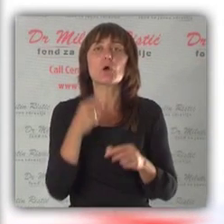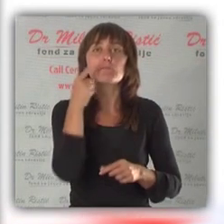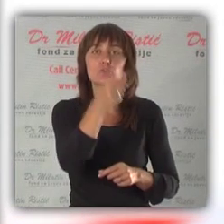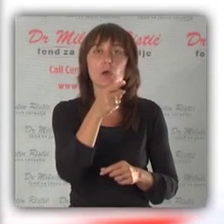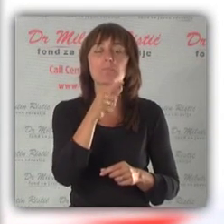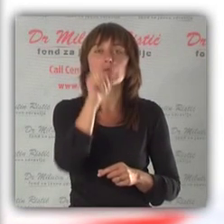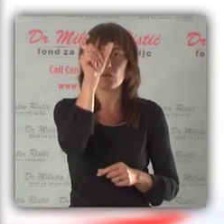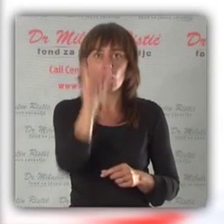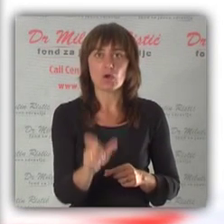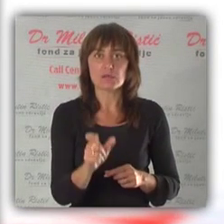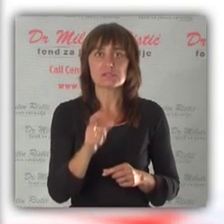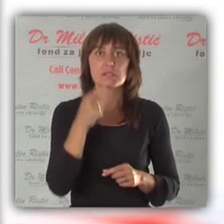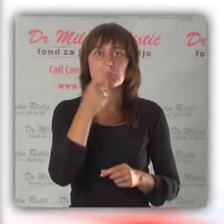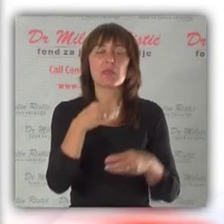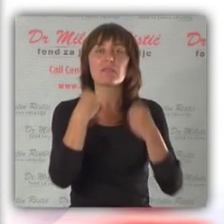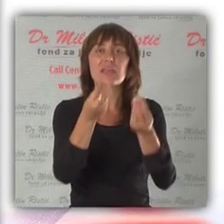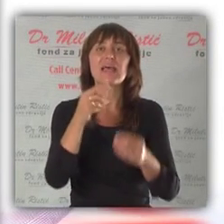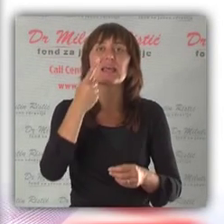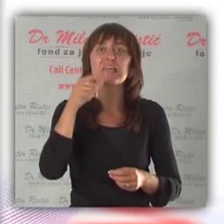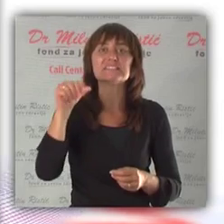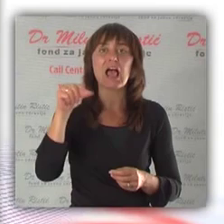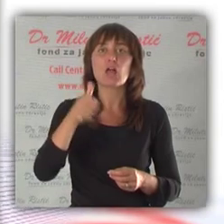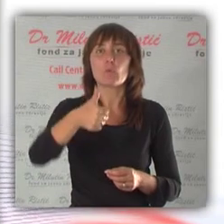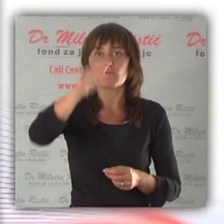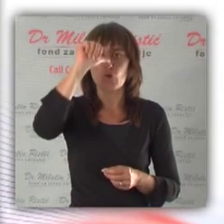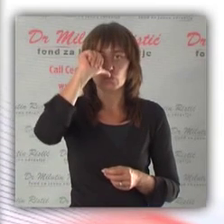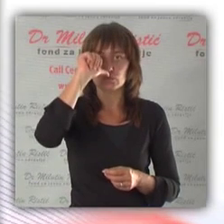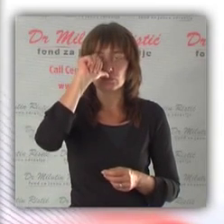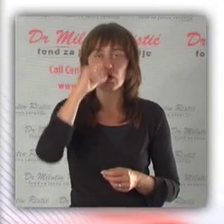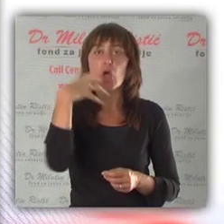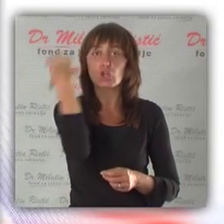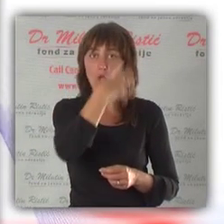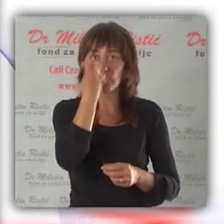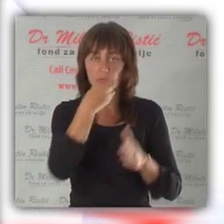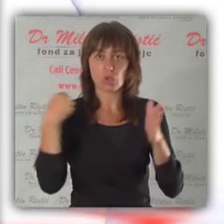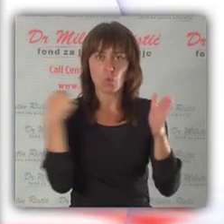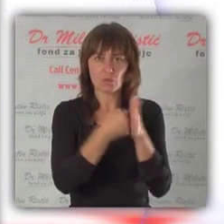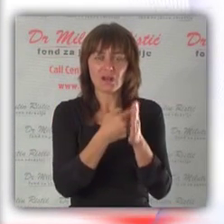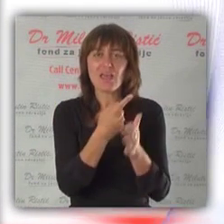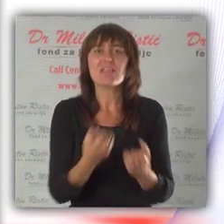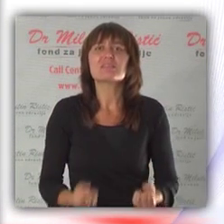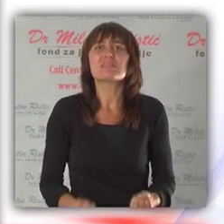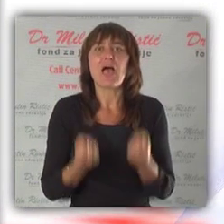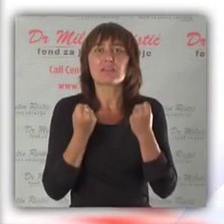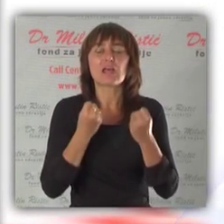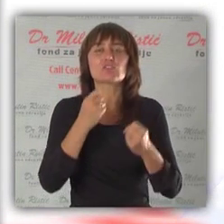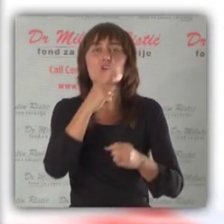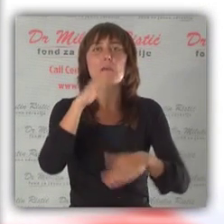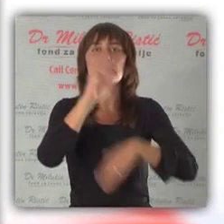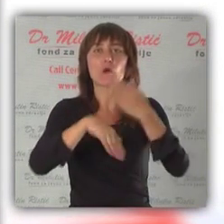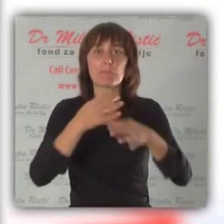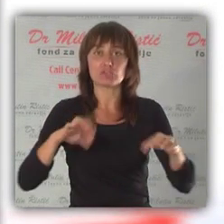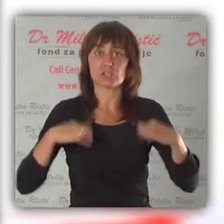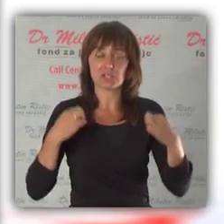Prva pomoć se sastoji u tome da takvoj osobi damo da pije slanu vodu. Toplotni udar je